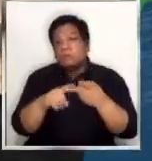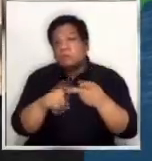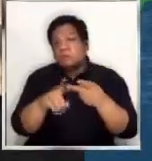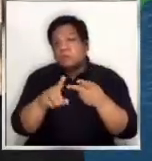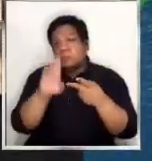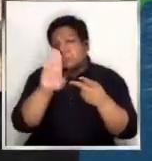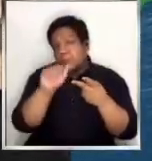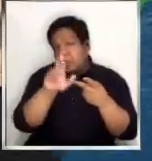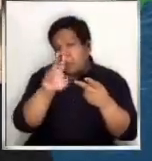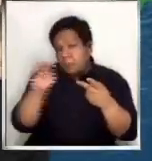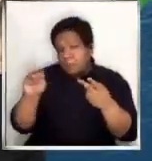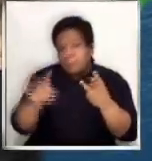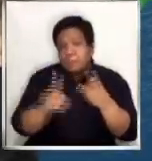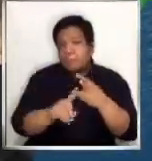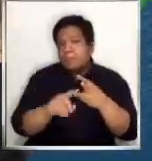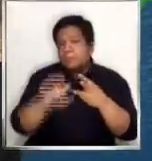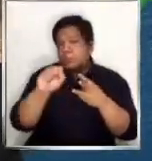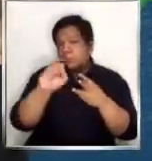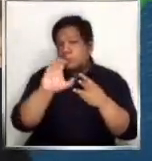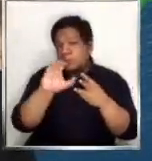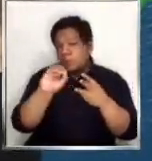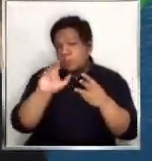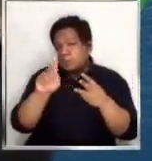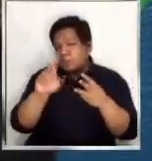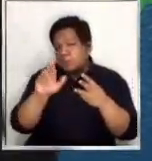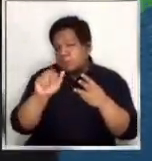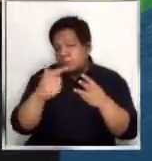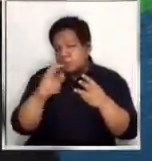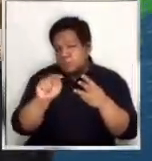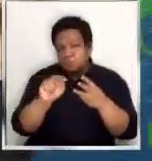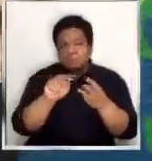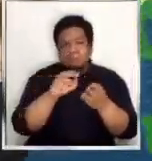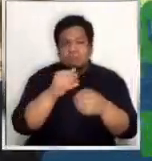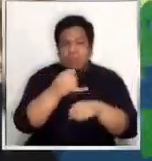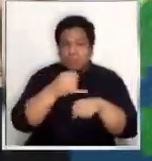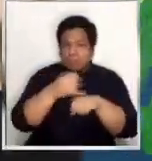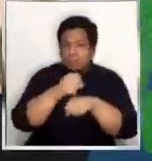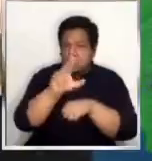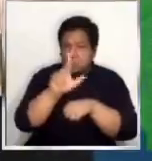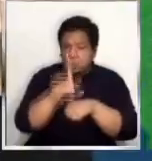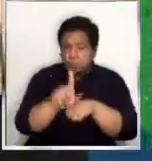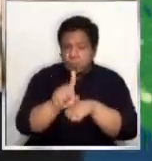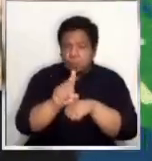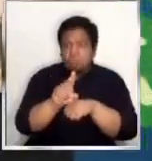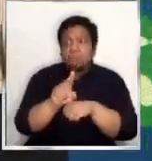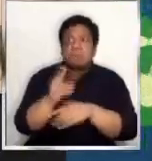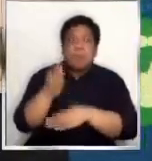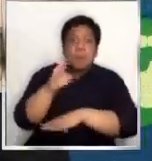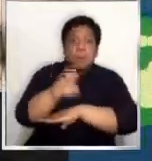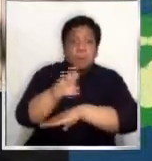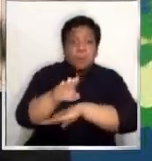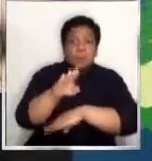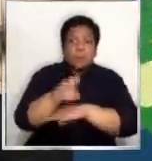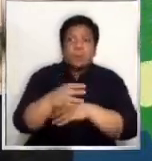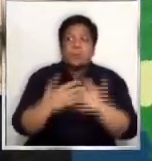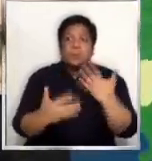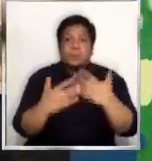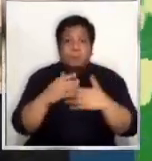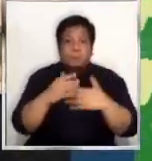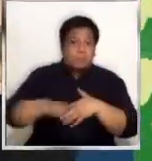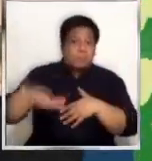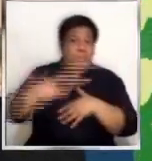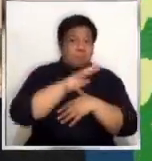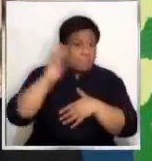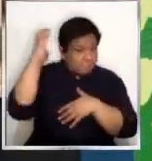region ng Soxargen at dyan sa mga isla ng Sulu. Pagsapit naman ng hapon, e halos buong Mindanao makakarana sa mga pagulan.